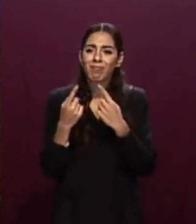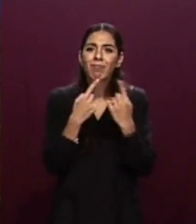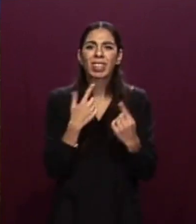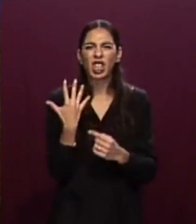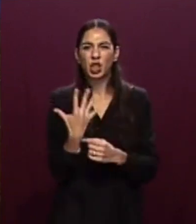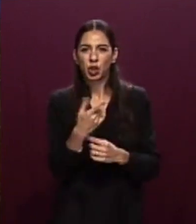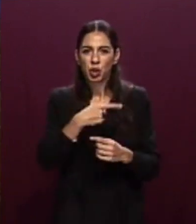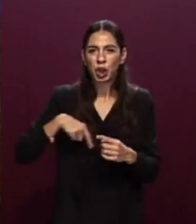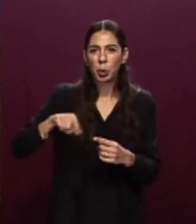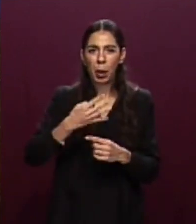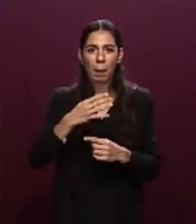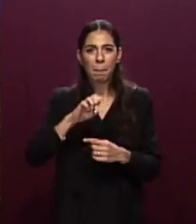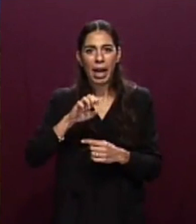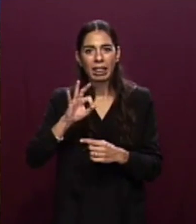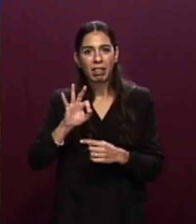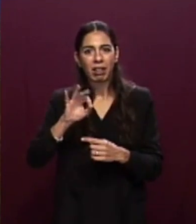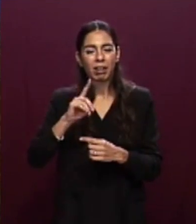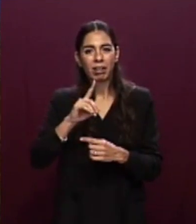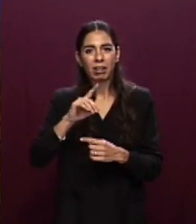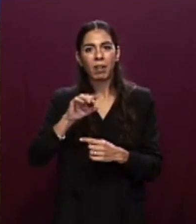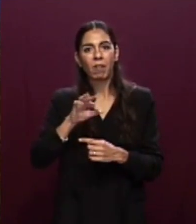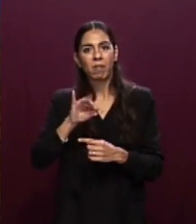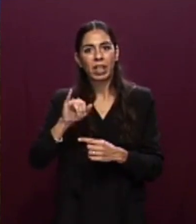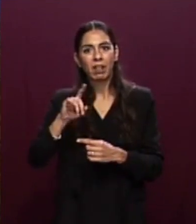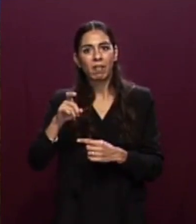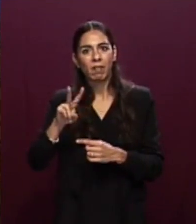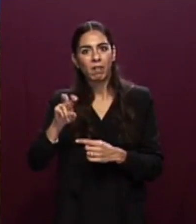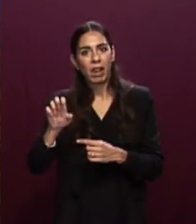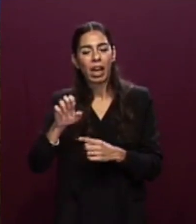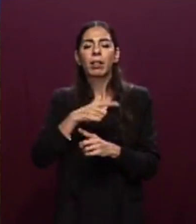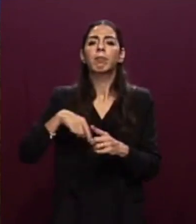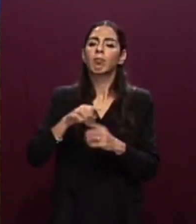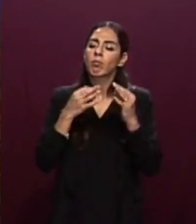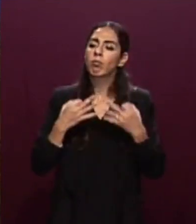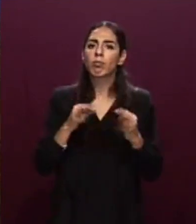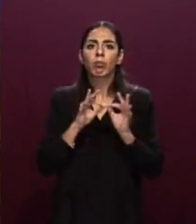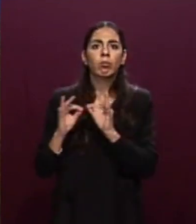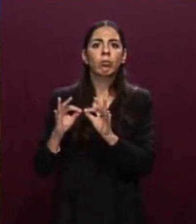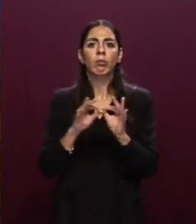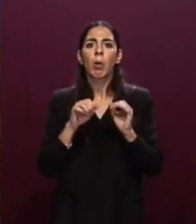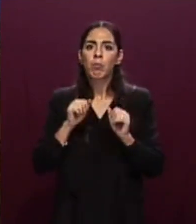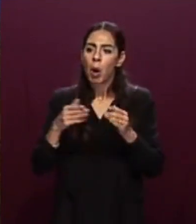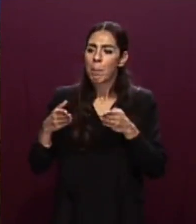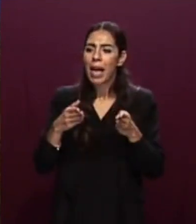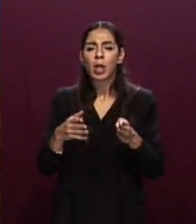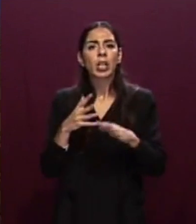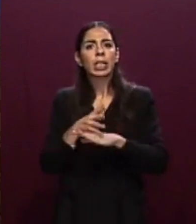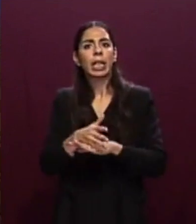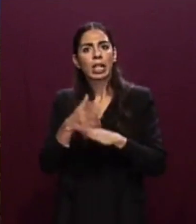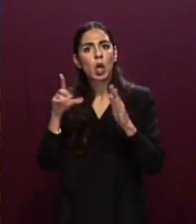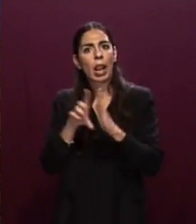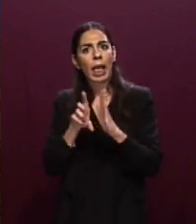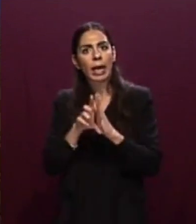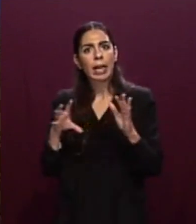anticipato l'idea di un possibile intervento normativo nazionale per creare percorsi di ingressi legali in favore di quei Paesi terzi che